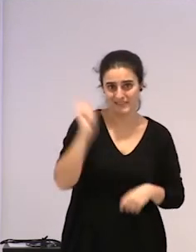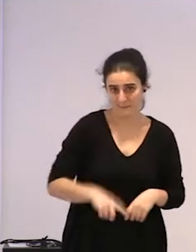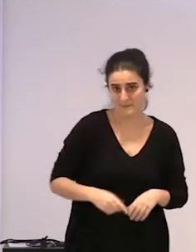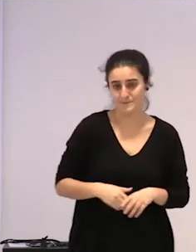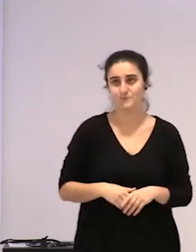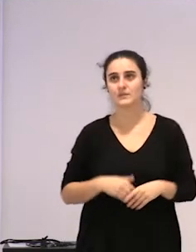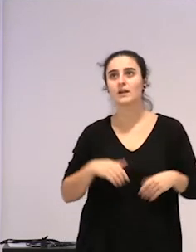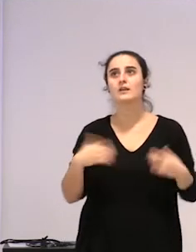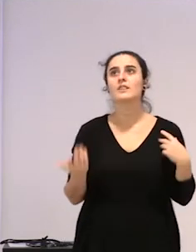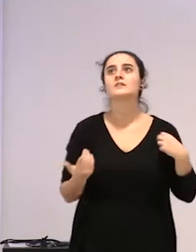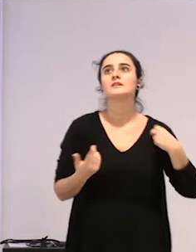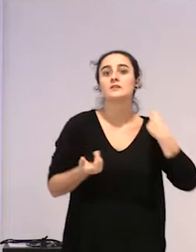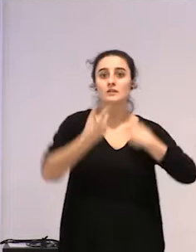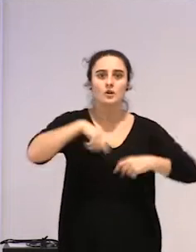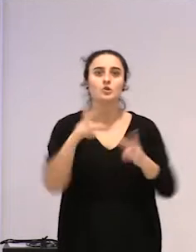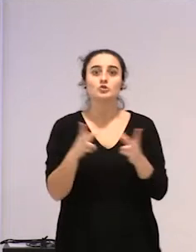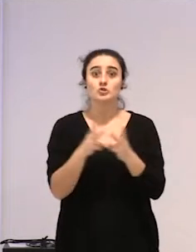ba nola bait, jendarte maian ere,